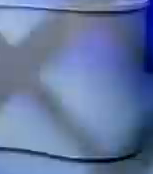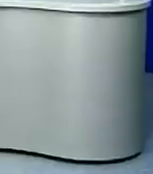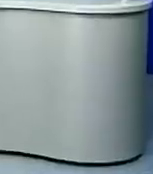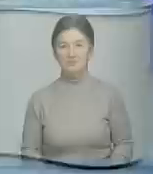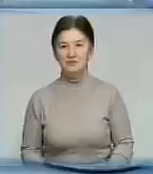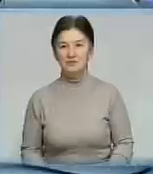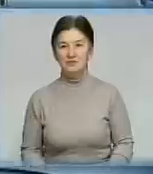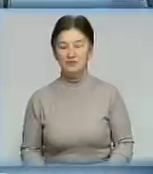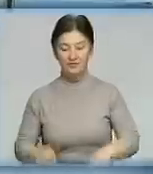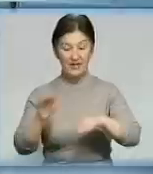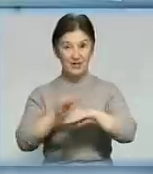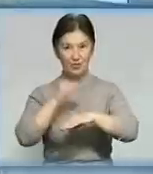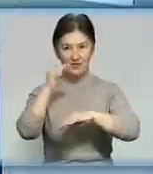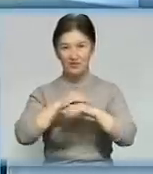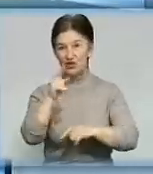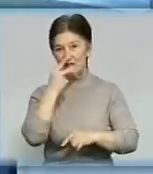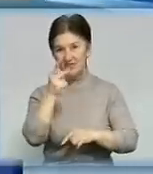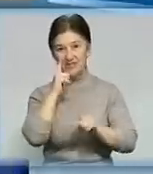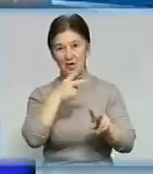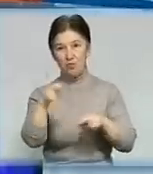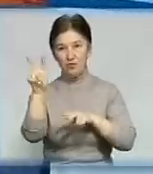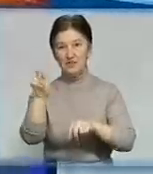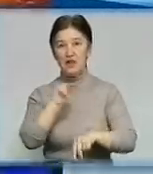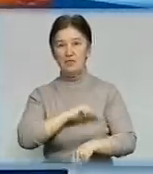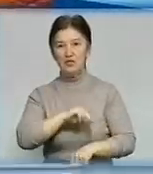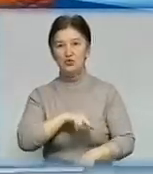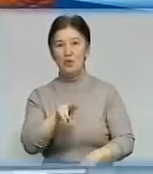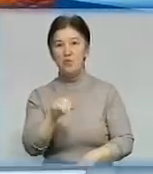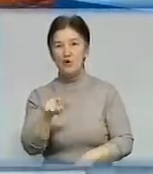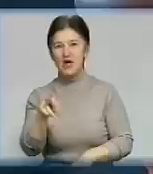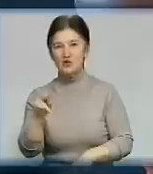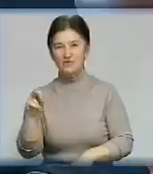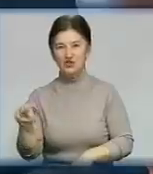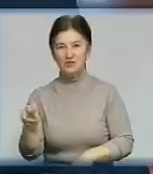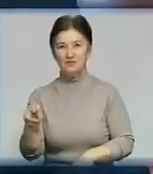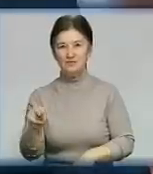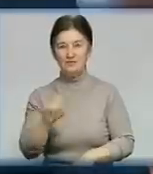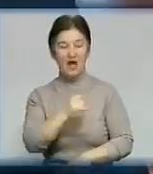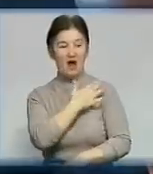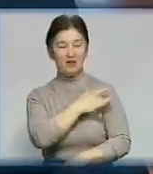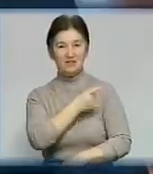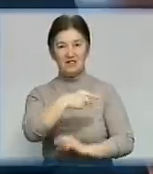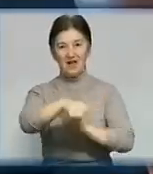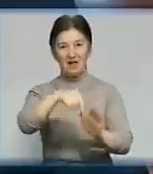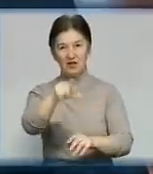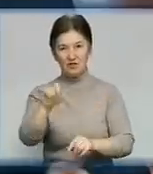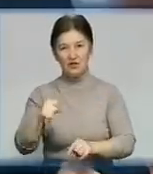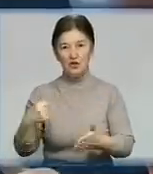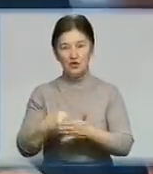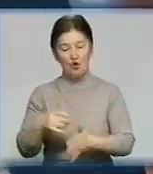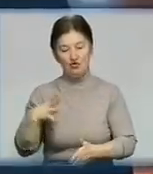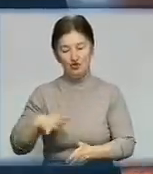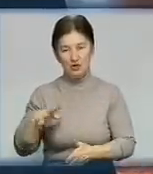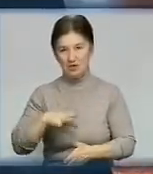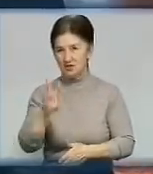Добрий вечір. Ви дивитесь погляд, у студії працює Андрій Боданович. Олександрійські гірники дочекалися зарплати. Про це